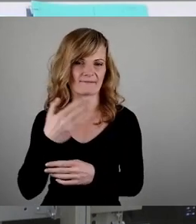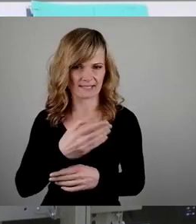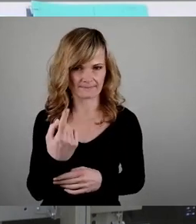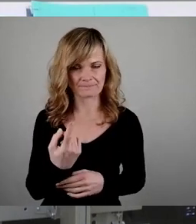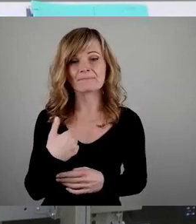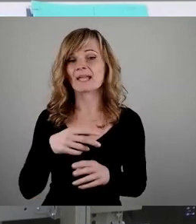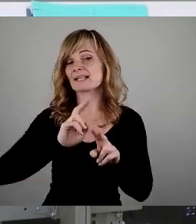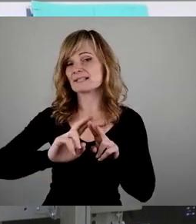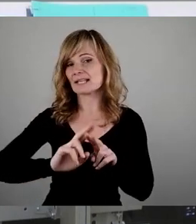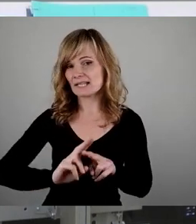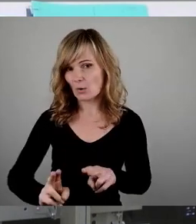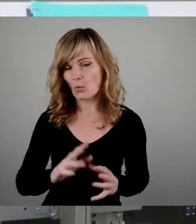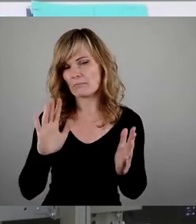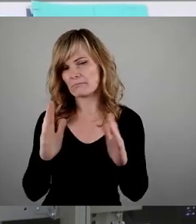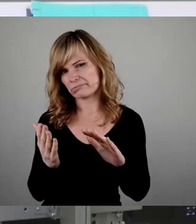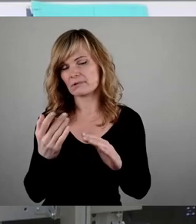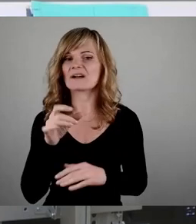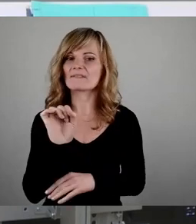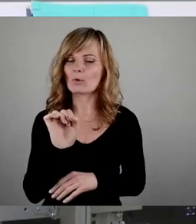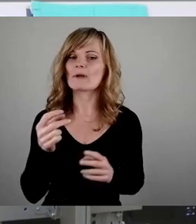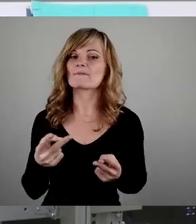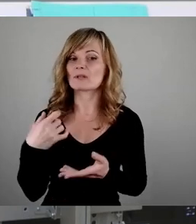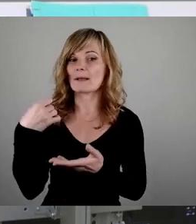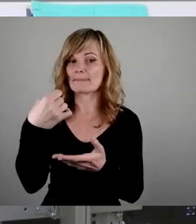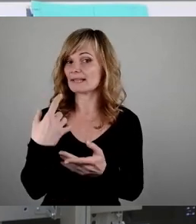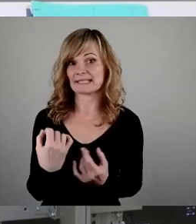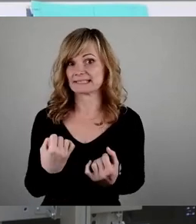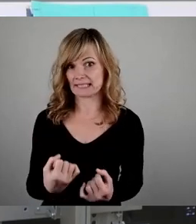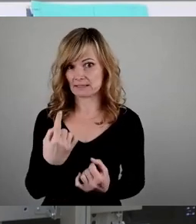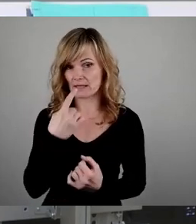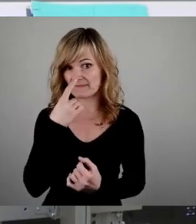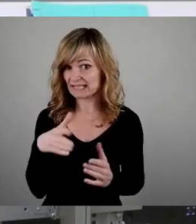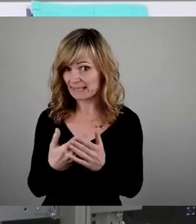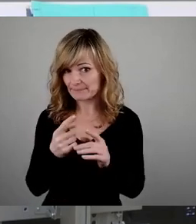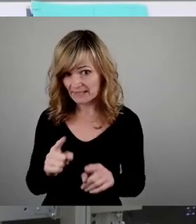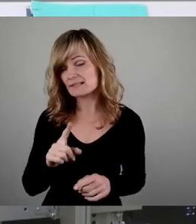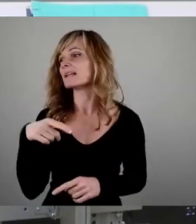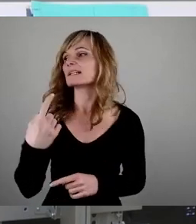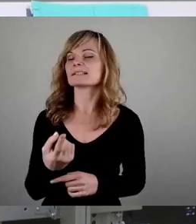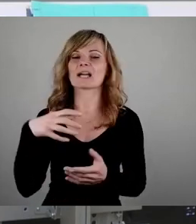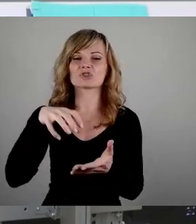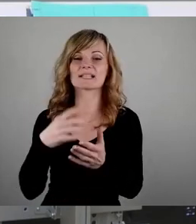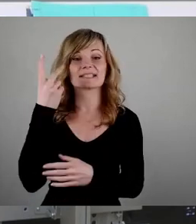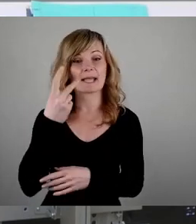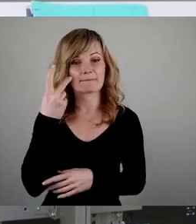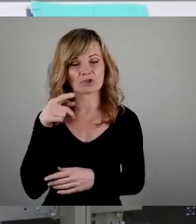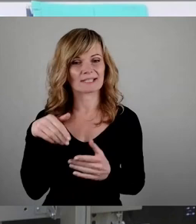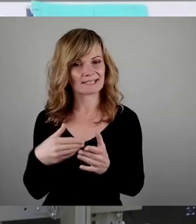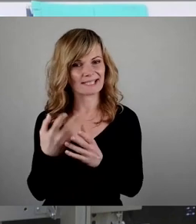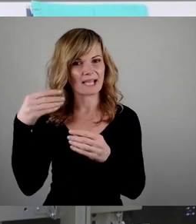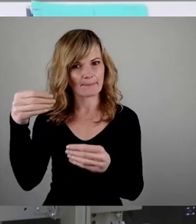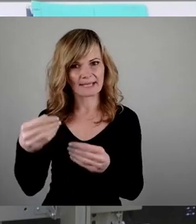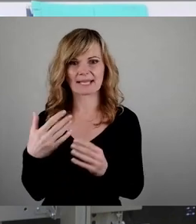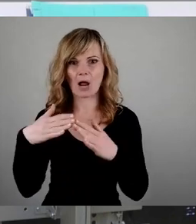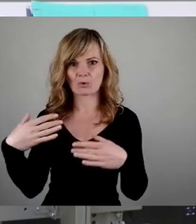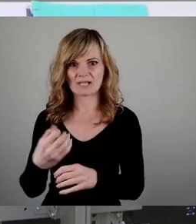steht auf der Kippe, weil die Fördermittel nicht sicher sind. Und wenn es die nicht geben sollte, dann muss die Staat selbstverständlich diese Mittel aus dem Haushalt zur